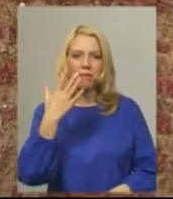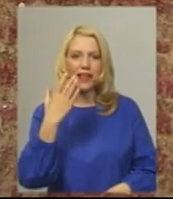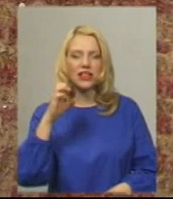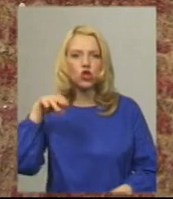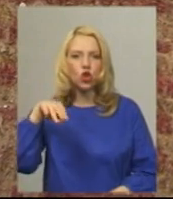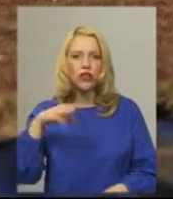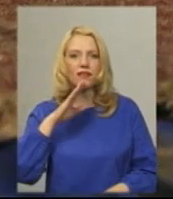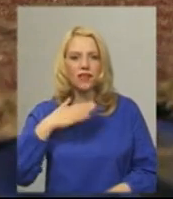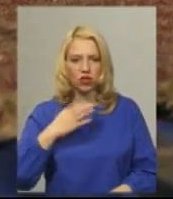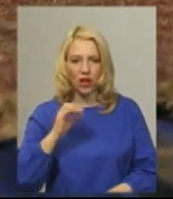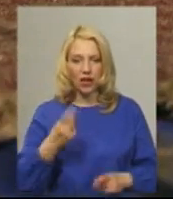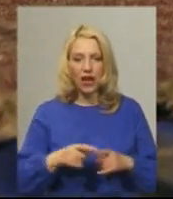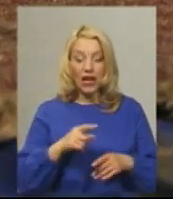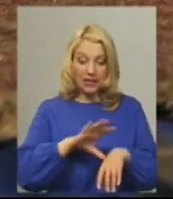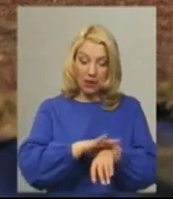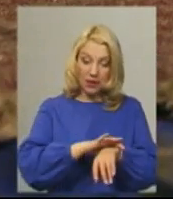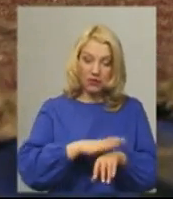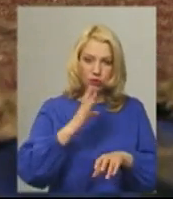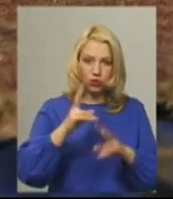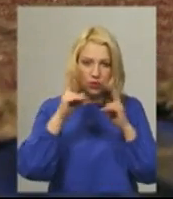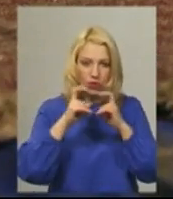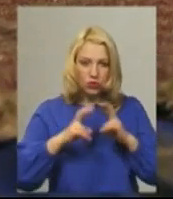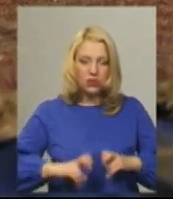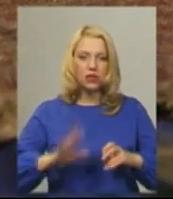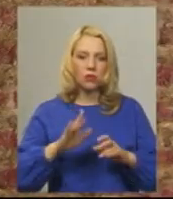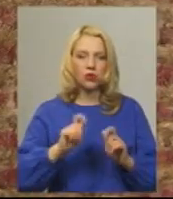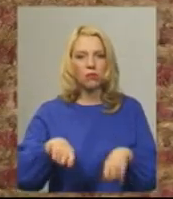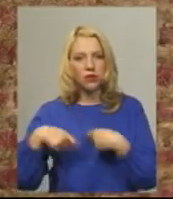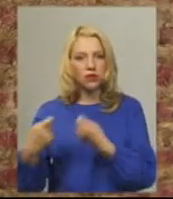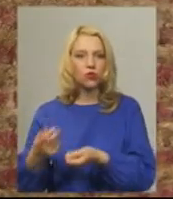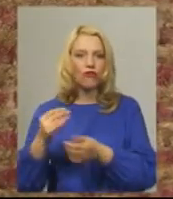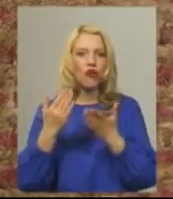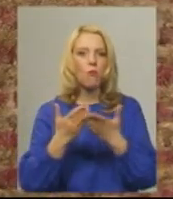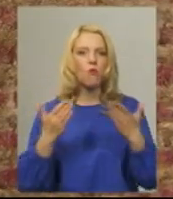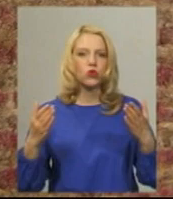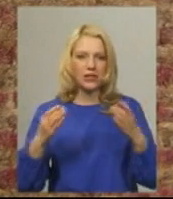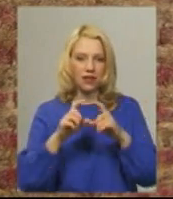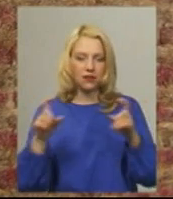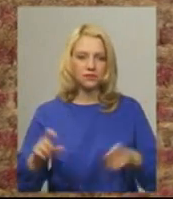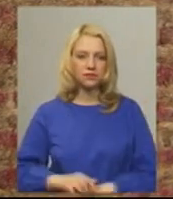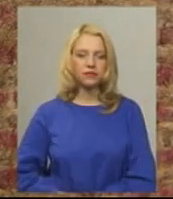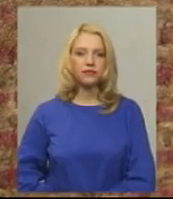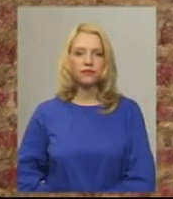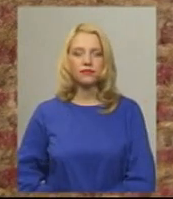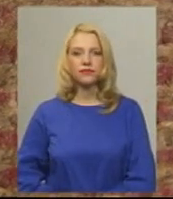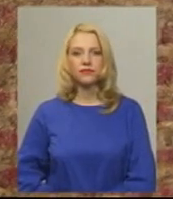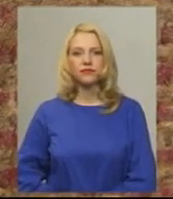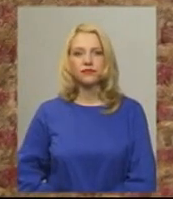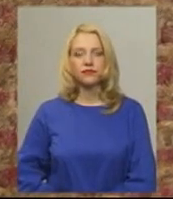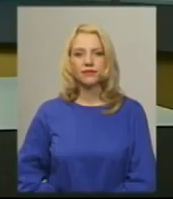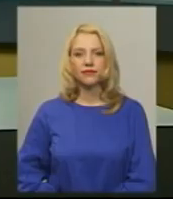реставрувати та детально дослідити. Потім прикраса перейде до музейних фондів. Михайло Жиле, Олександр Горішевський. Новини на Суспільному. Хмельниччина.